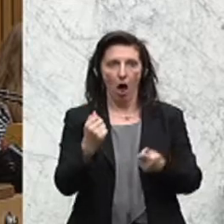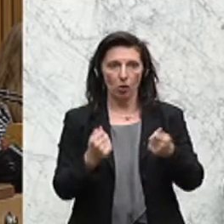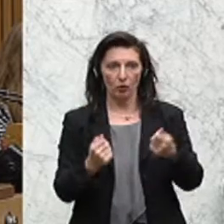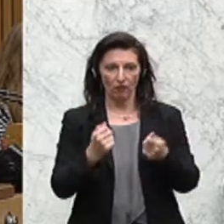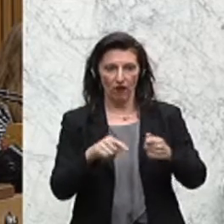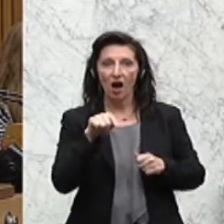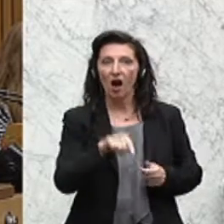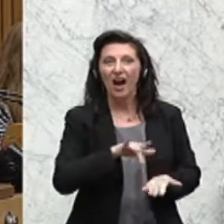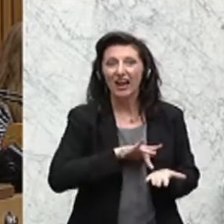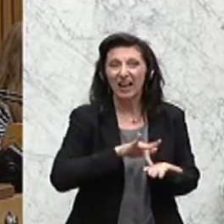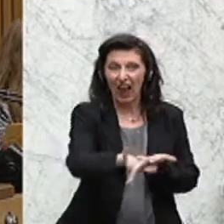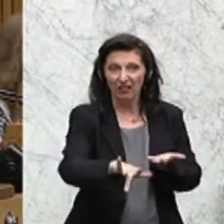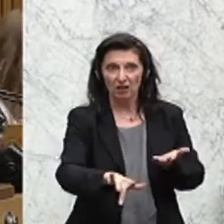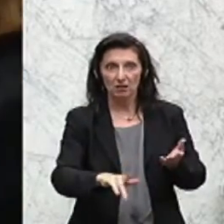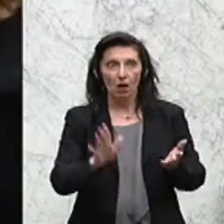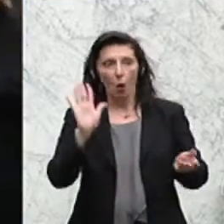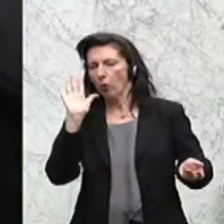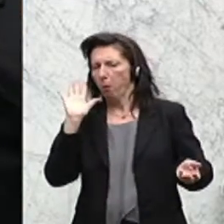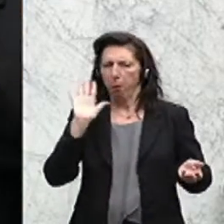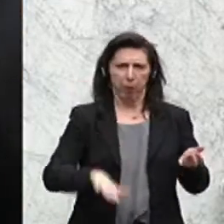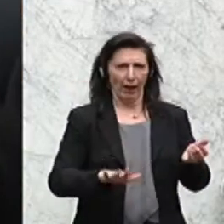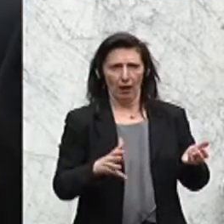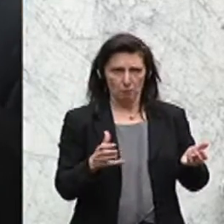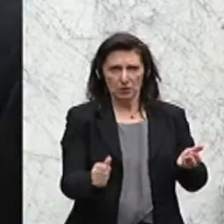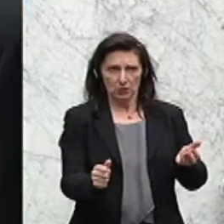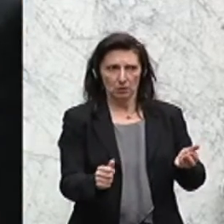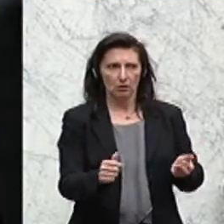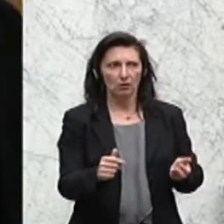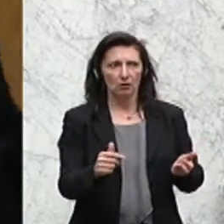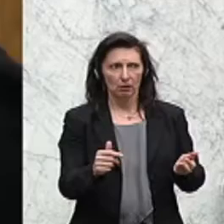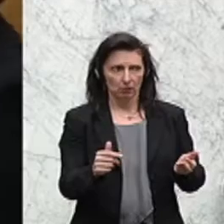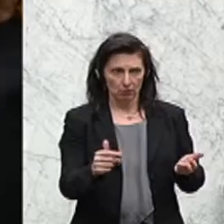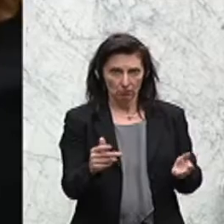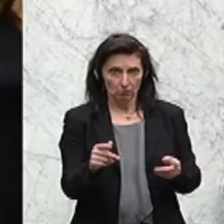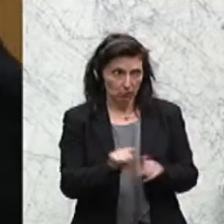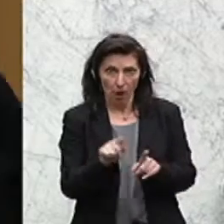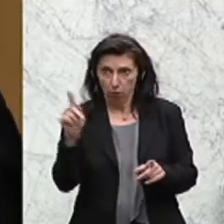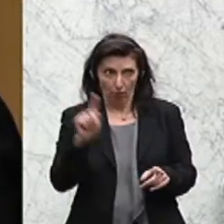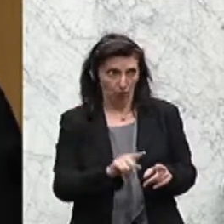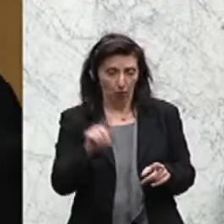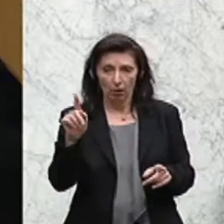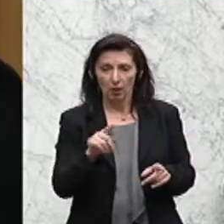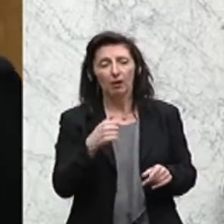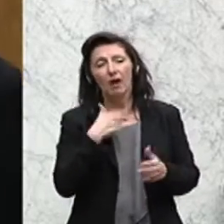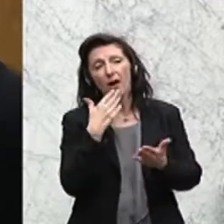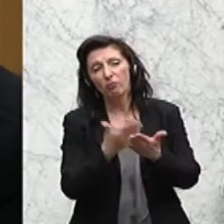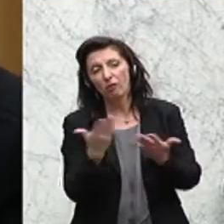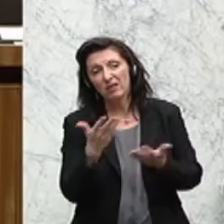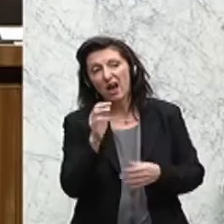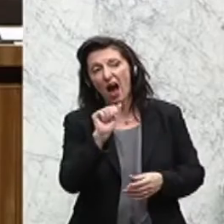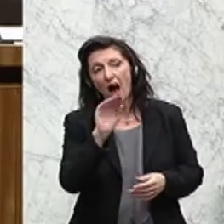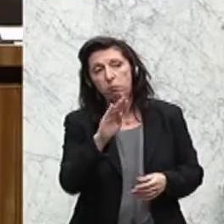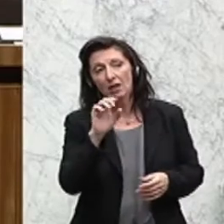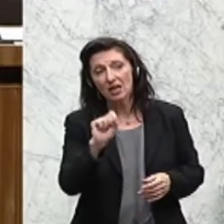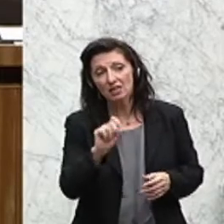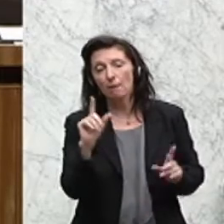hat voll auf die Bremse ein bisschen blockiert. Ich empfehle ABS in so einem Fall und in dem Fall Investitionen. Und so als Juncker